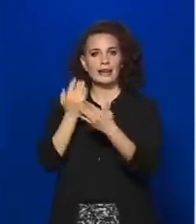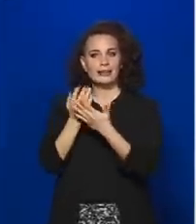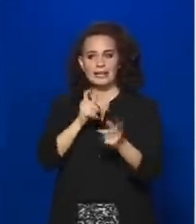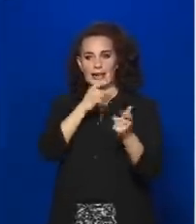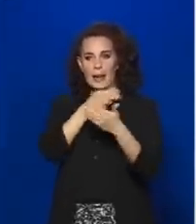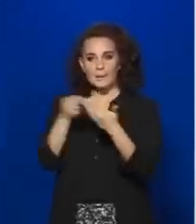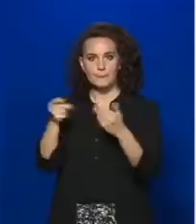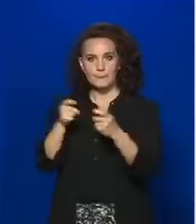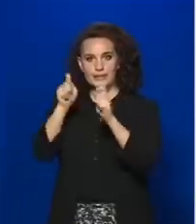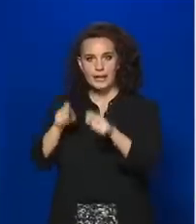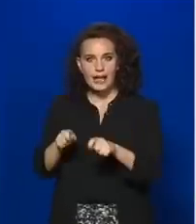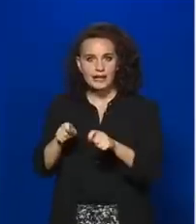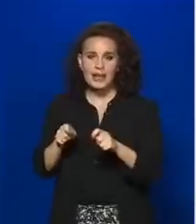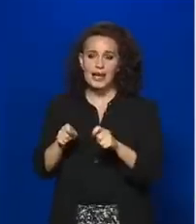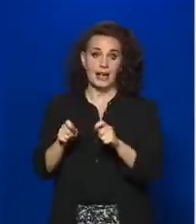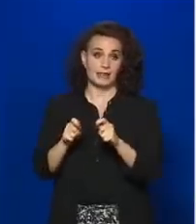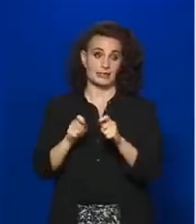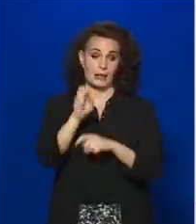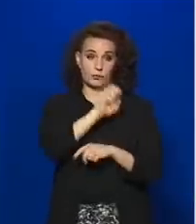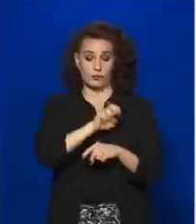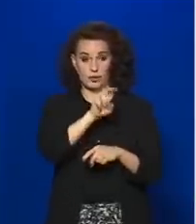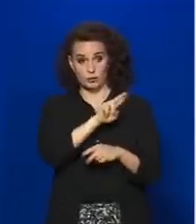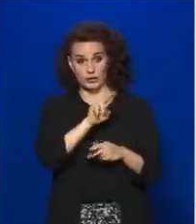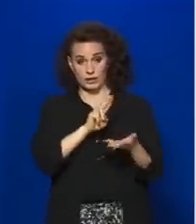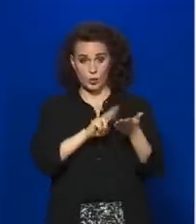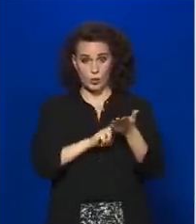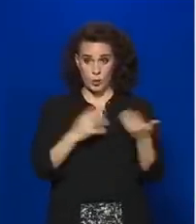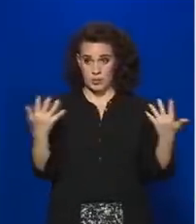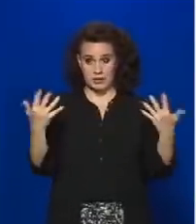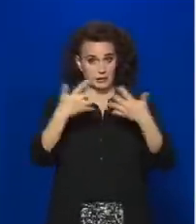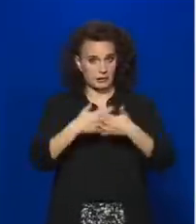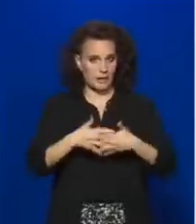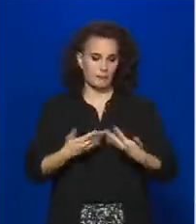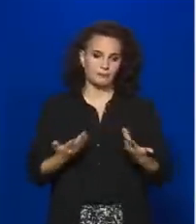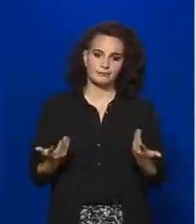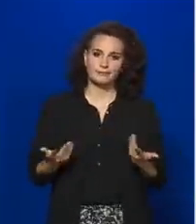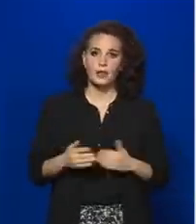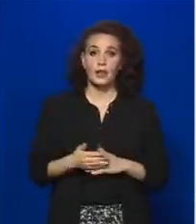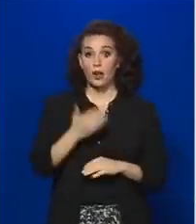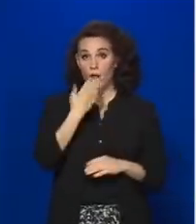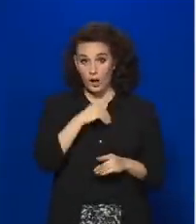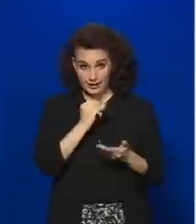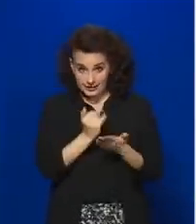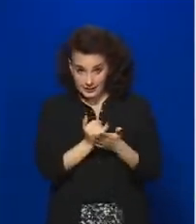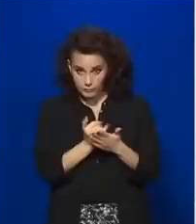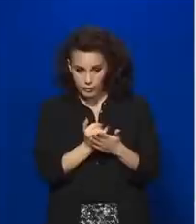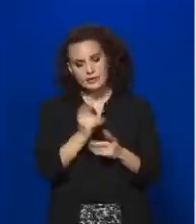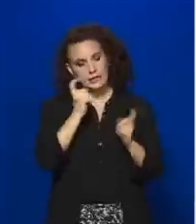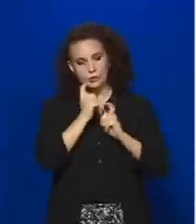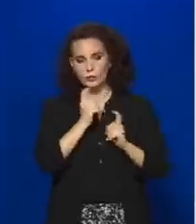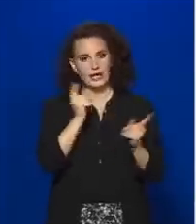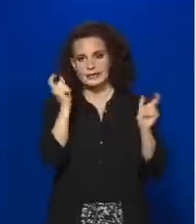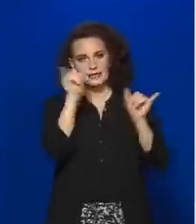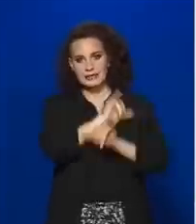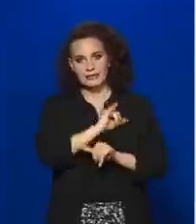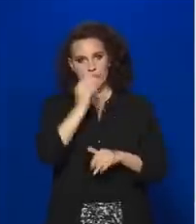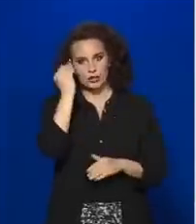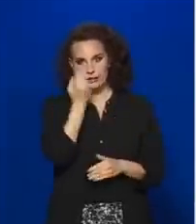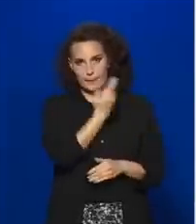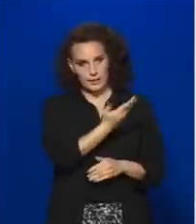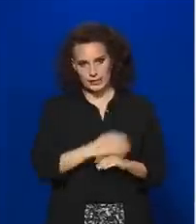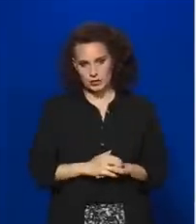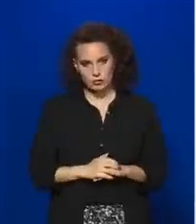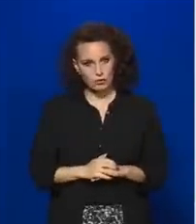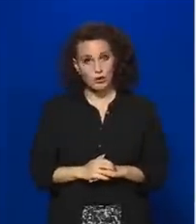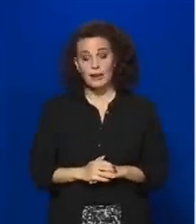az nem egyeztető össze az Európai Unió jogába. Ha ez így van, mi véleményünk szerint ez egy téves értelmezés, akkor az Európát